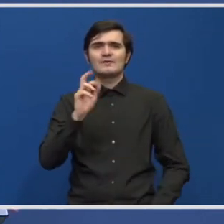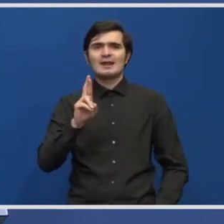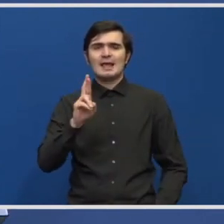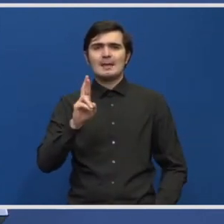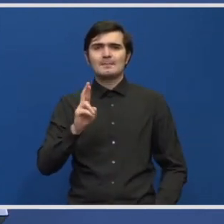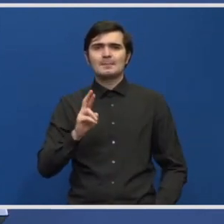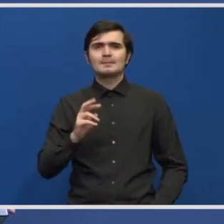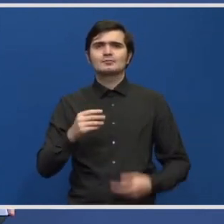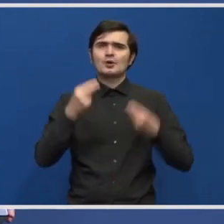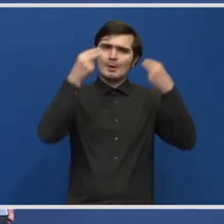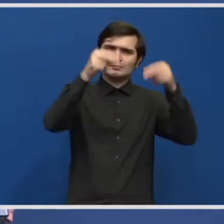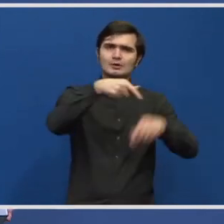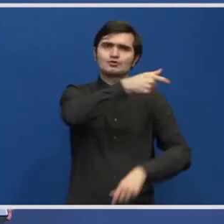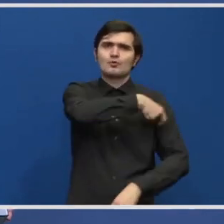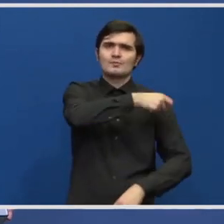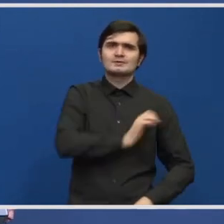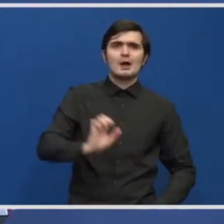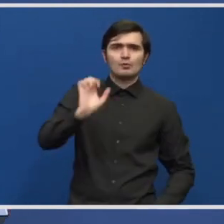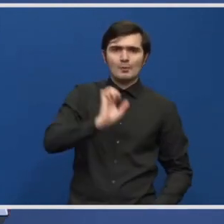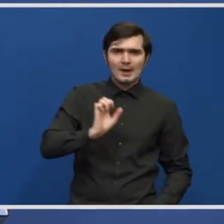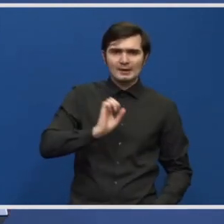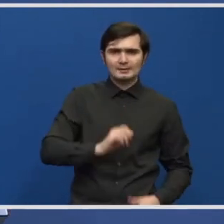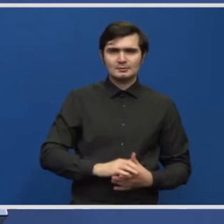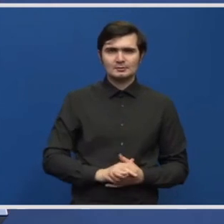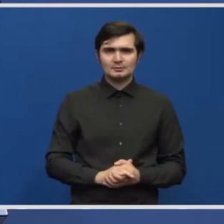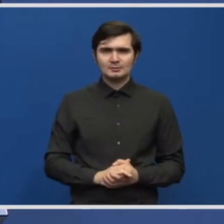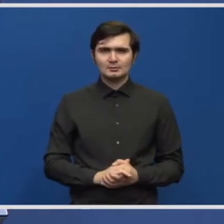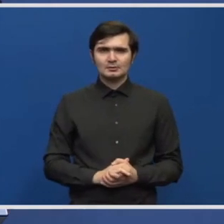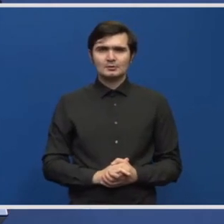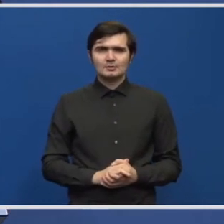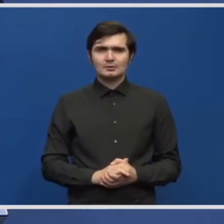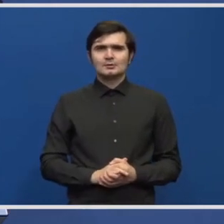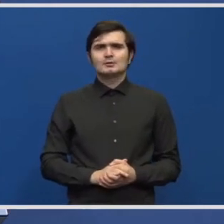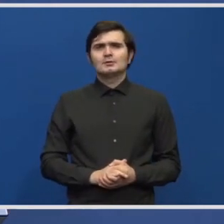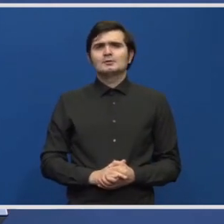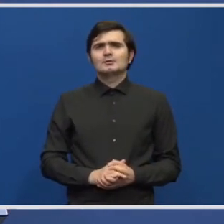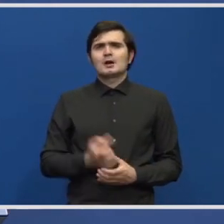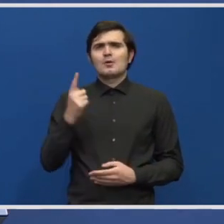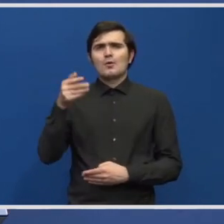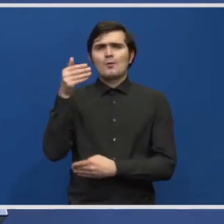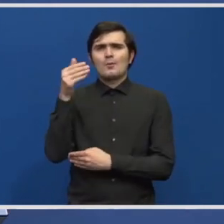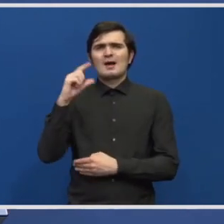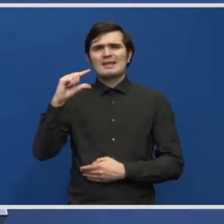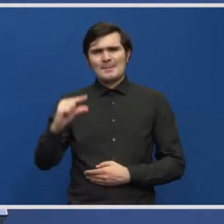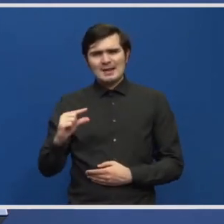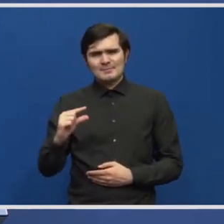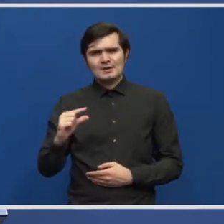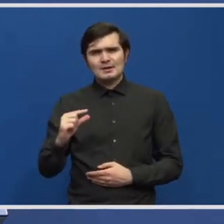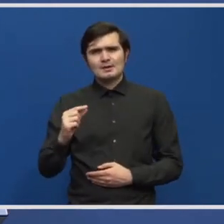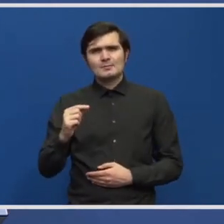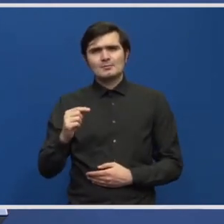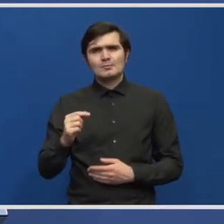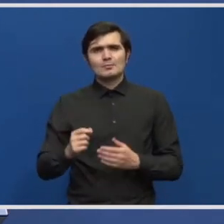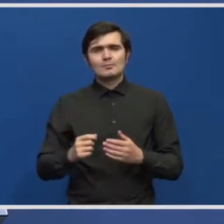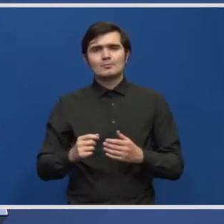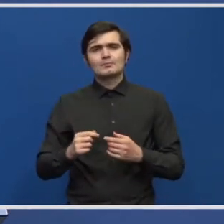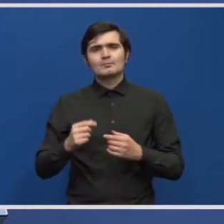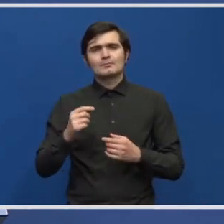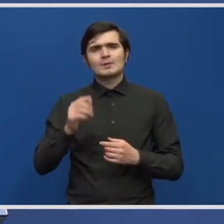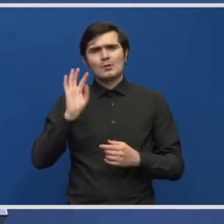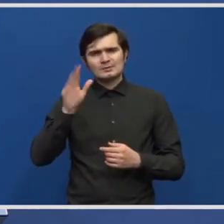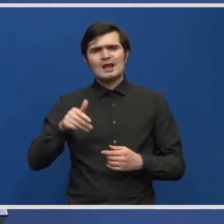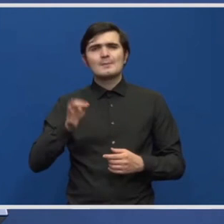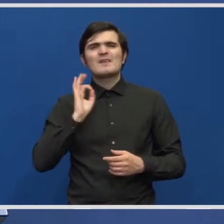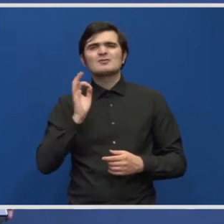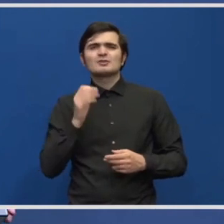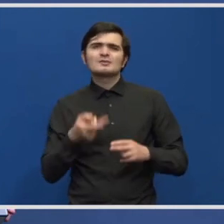notificat la Comisia Europeană am discutat și despre el la Bruxelles în care va ieși o companie mai mică dar mai eficientă. Nu e o